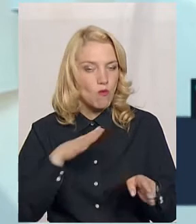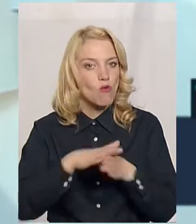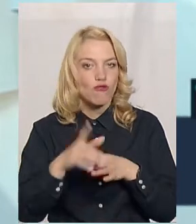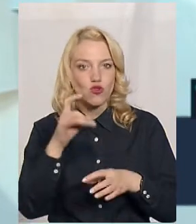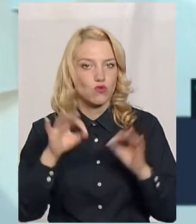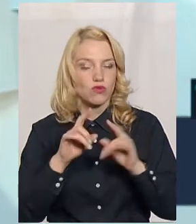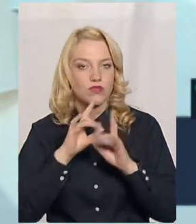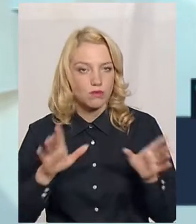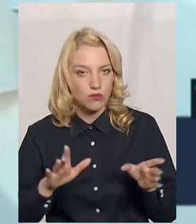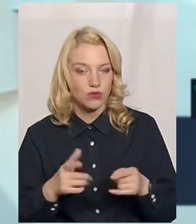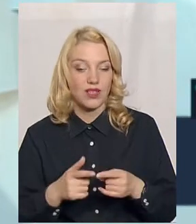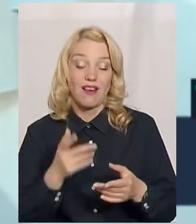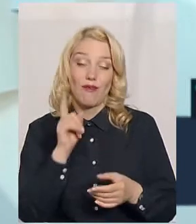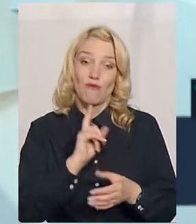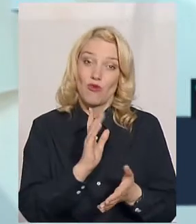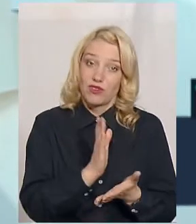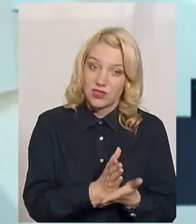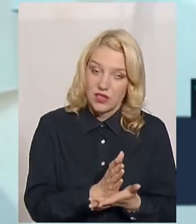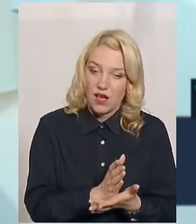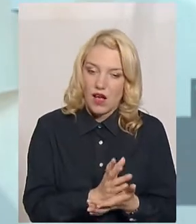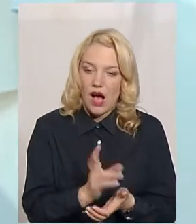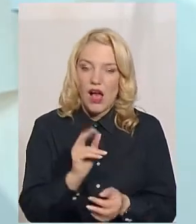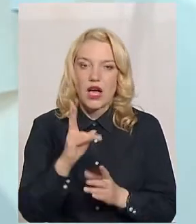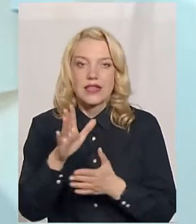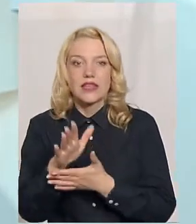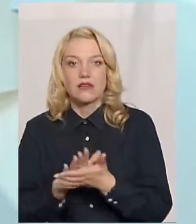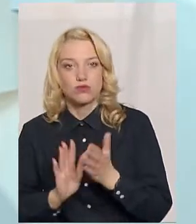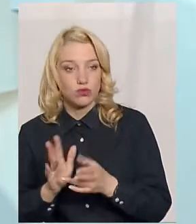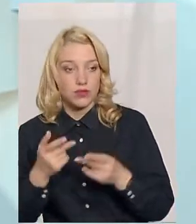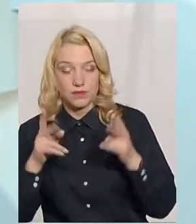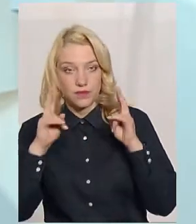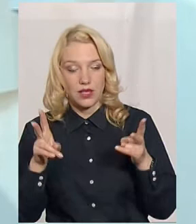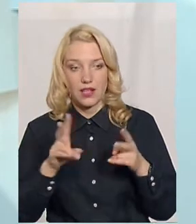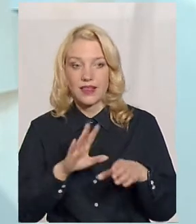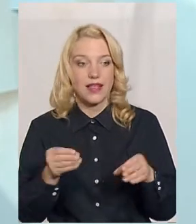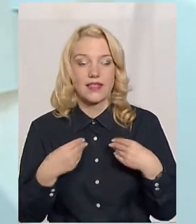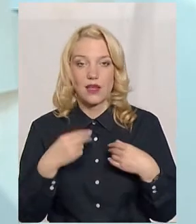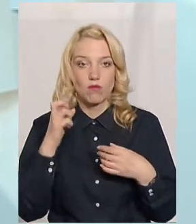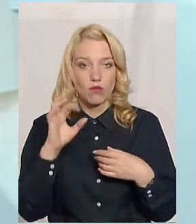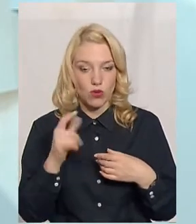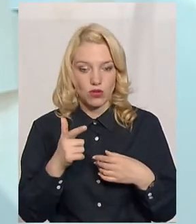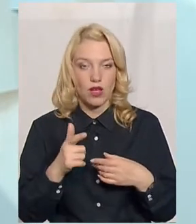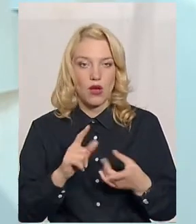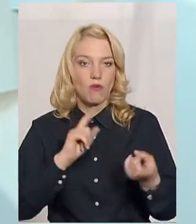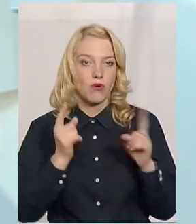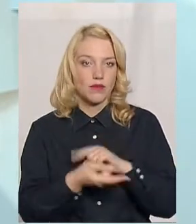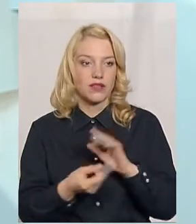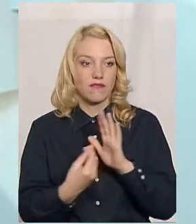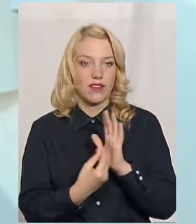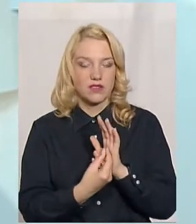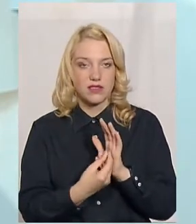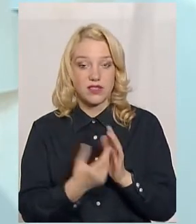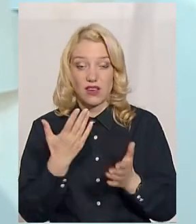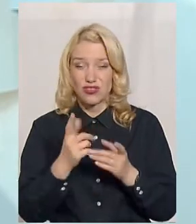Ще поки що є, але як буде далі, незрозуміло. І не доводить господь нам поміняти вартість. От зміна